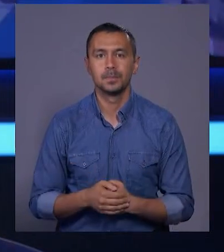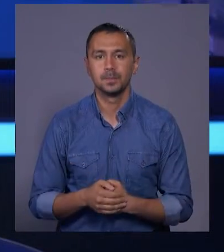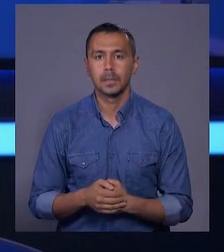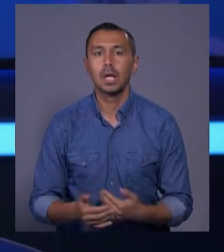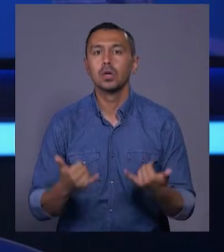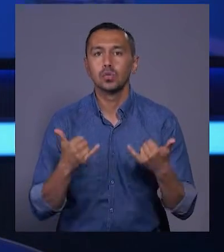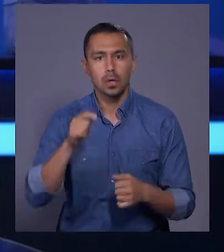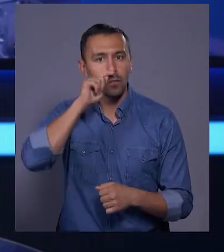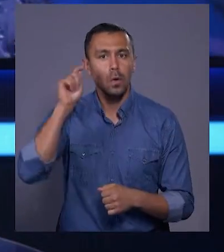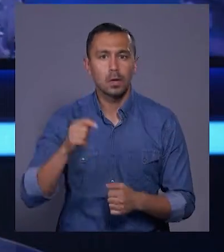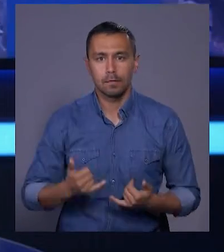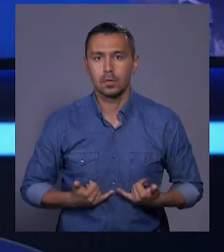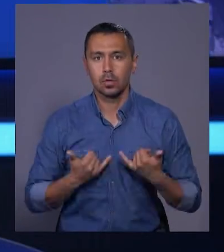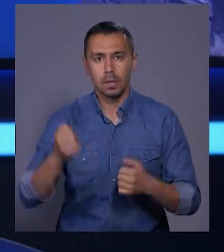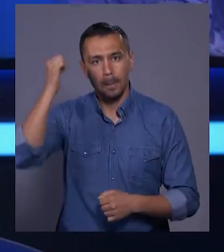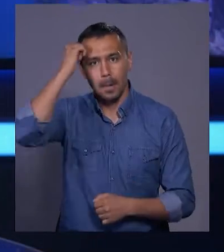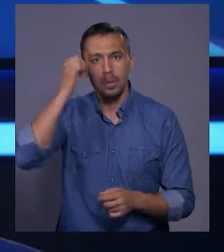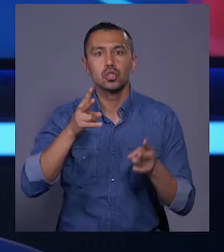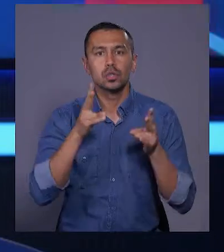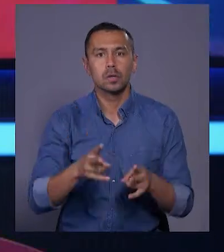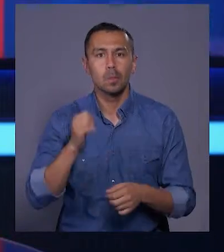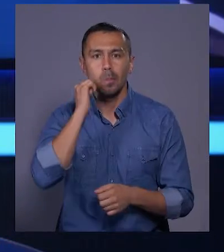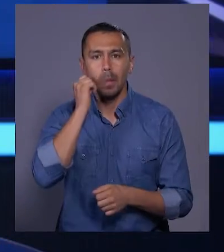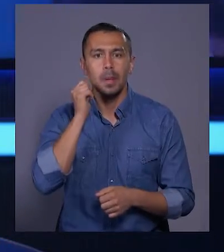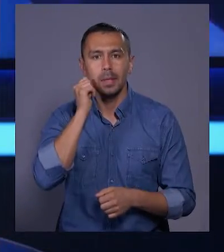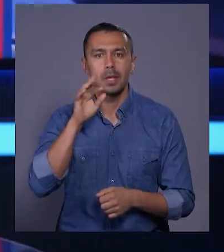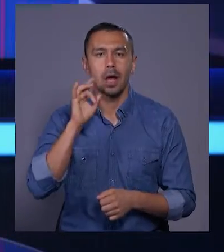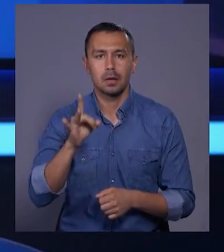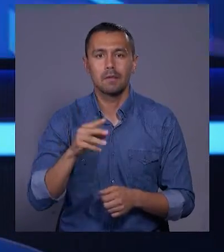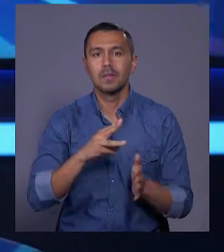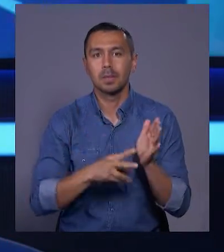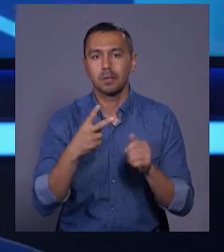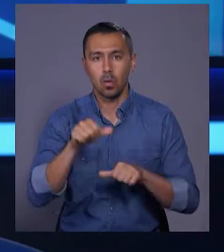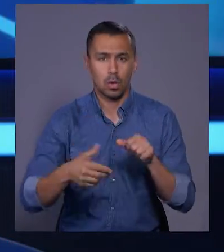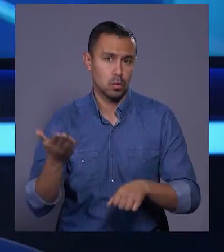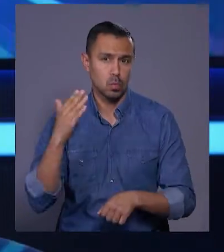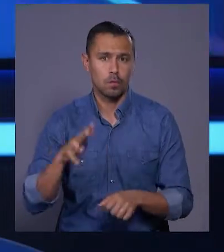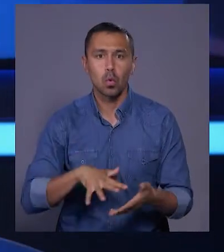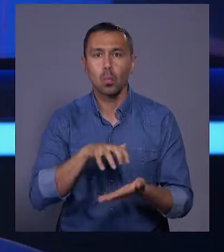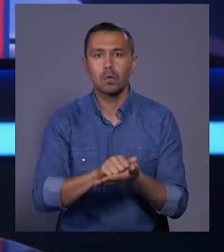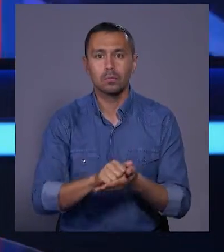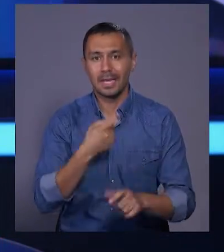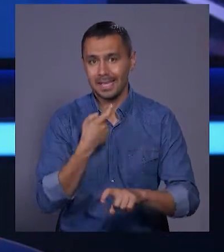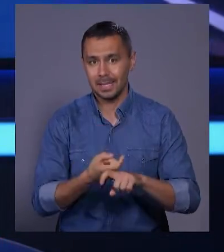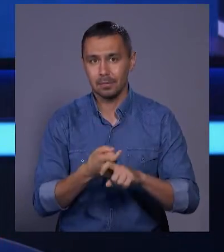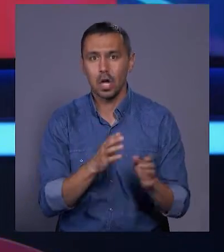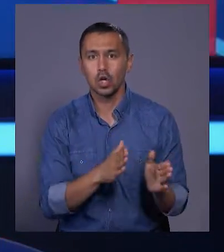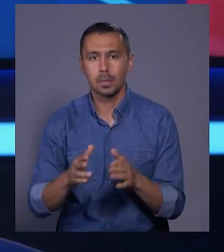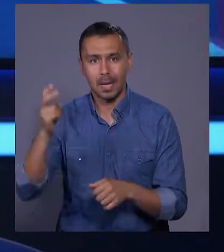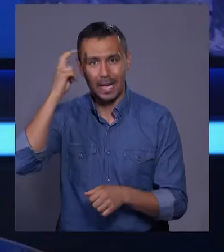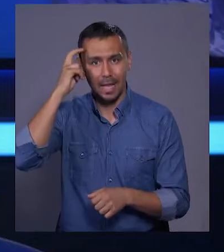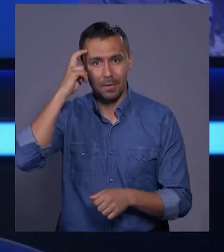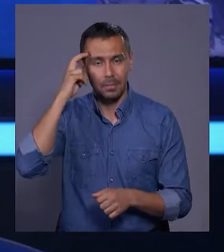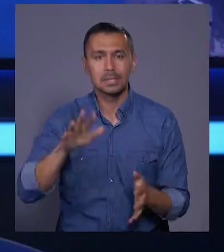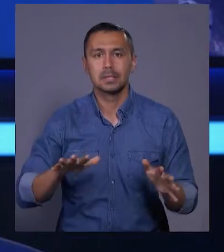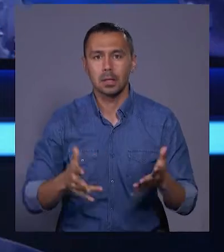Сьогодні в Україні вшановують пам'ять жертв Бабиного Яру. 82 роки тому в окупованому гітлерівським режимом Києві